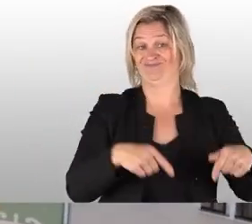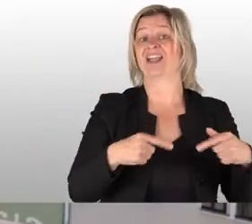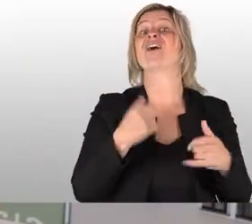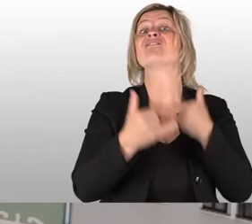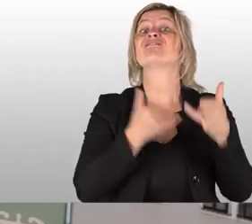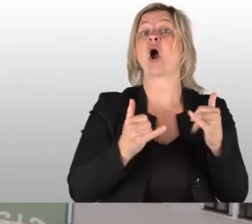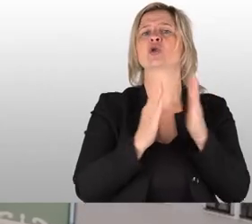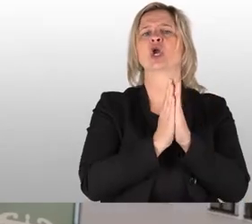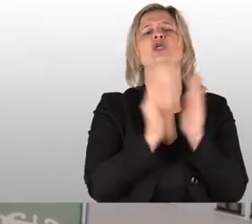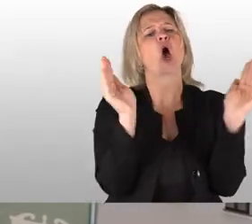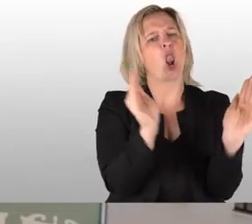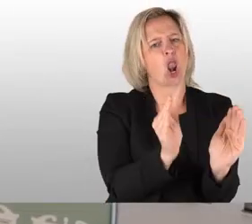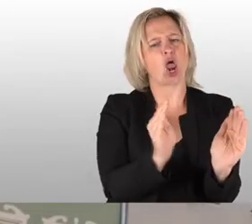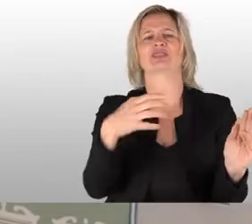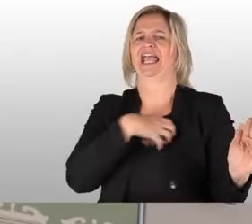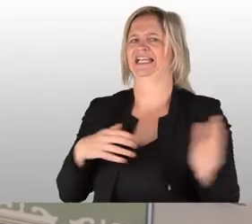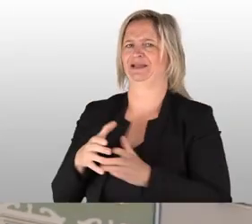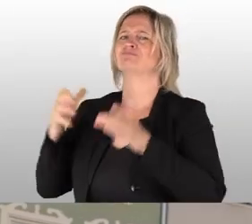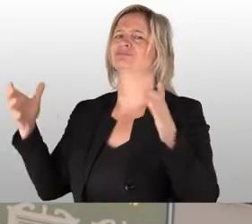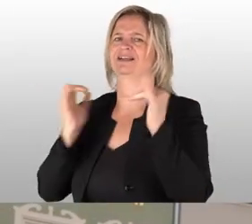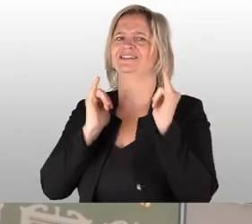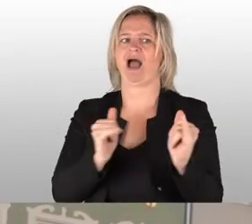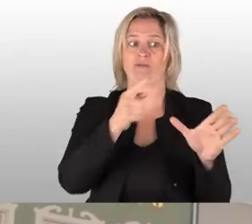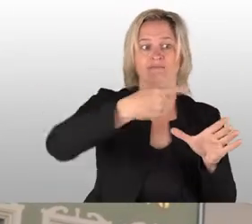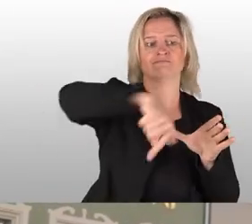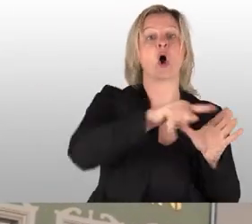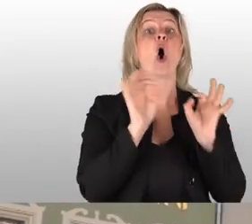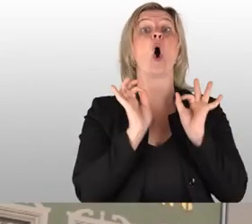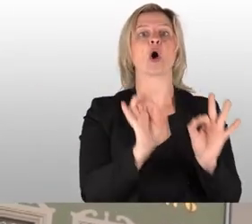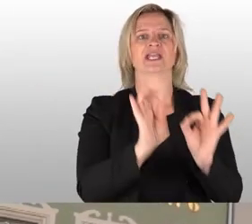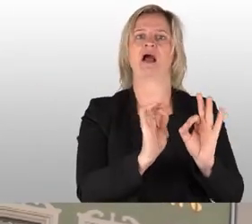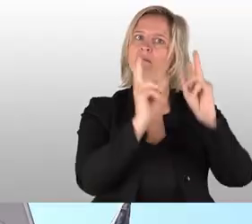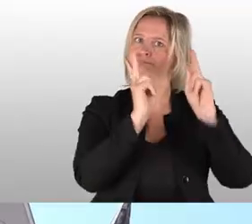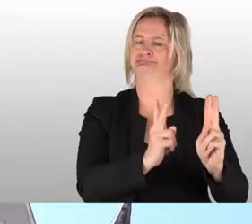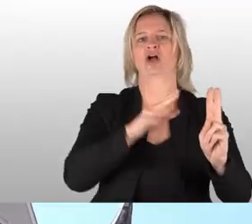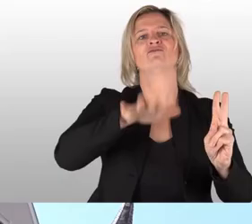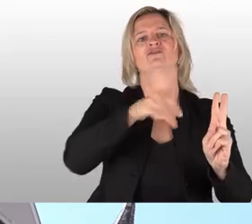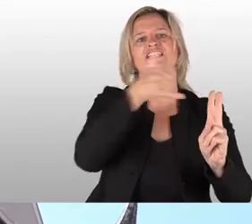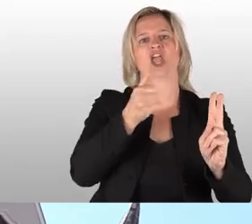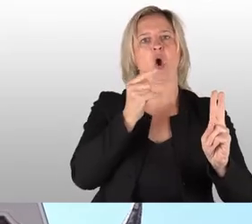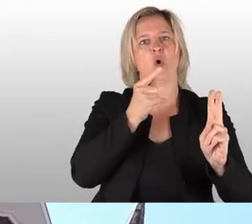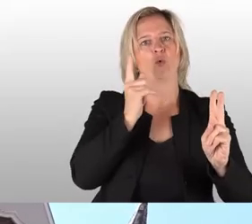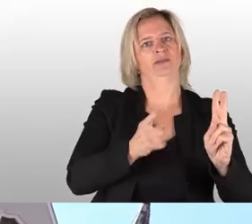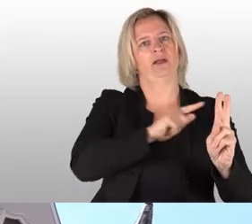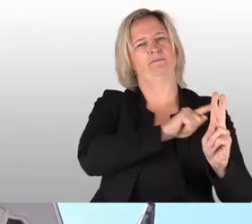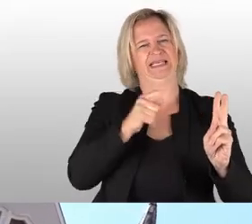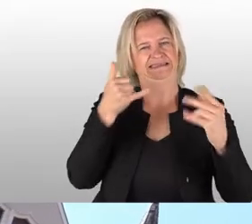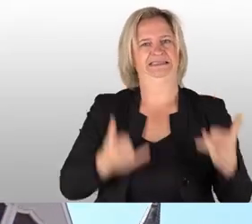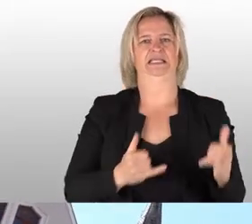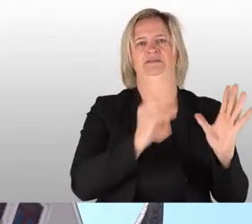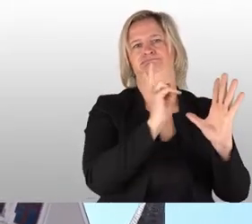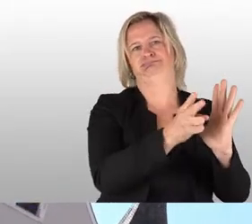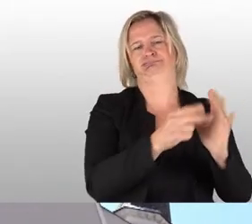Unsere Frauenkirche ist nicht so groß wie die Ausgabe in Dresden. Aber unsere ist uns original erhalten aus dem 15. Jahrhundert.